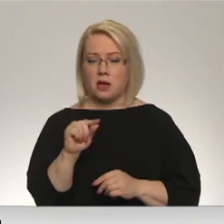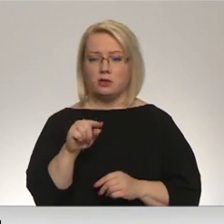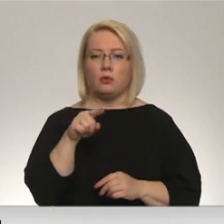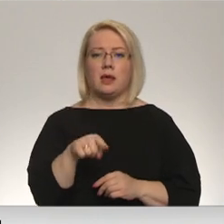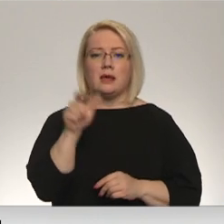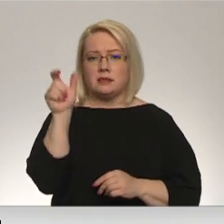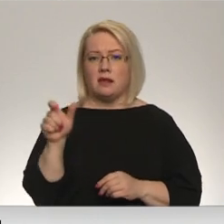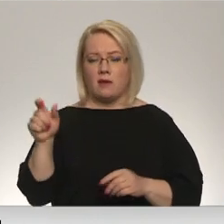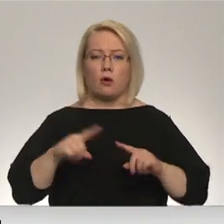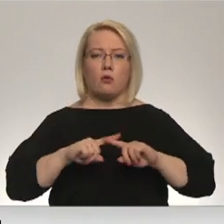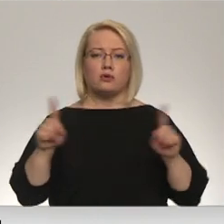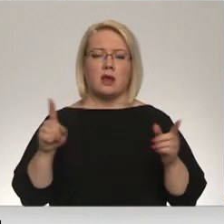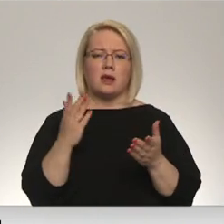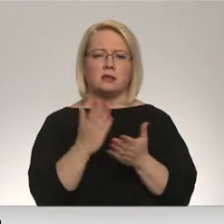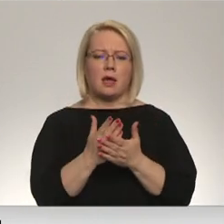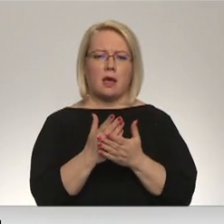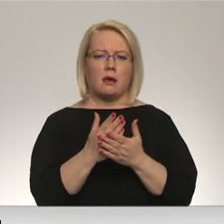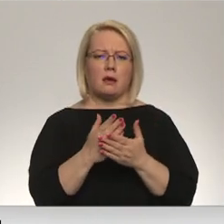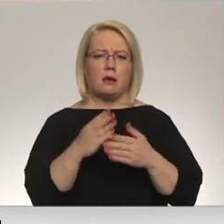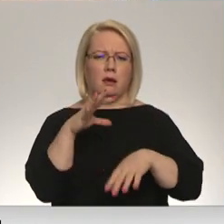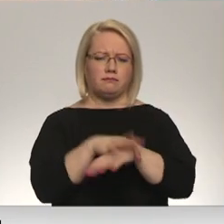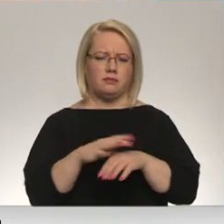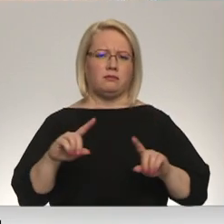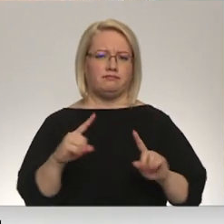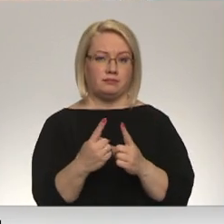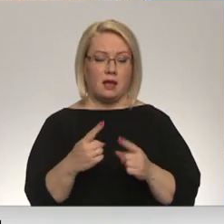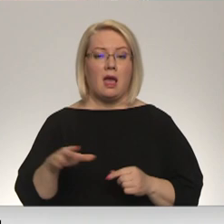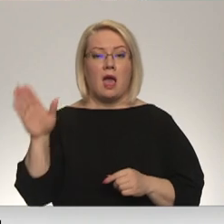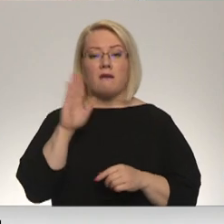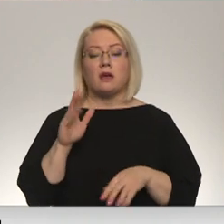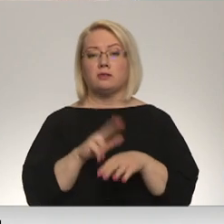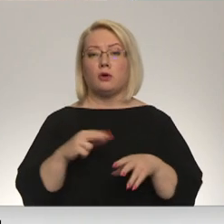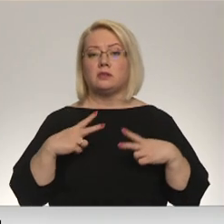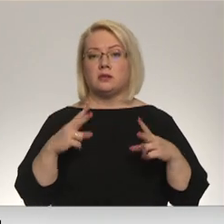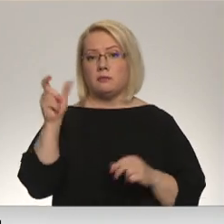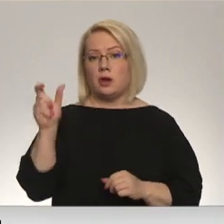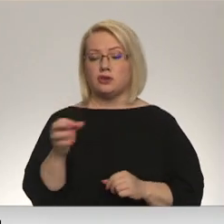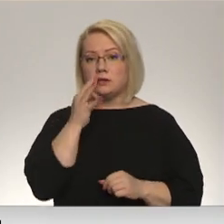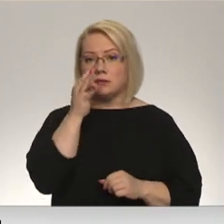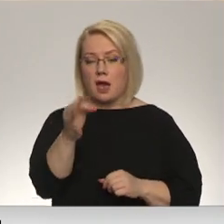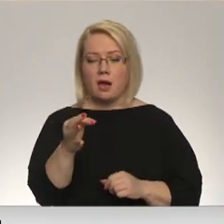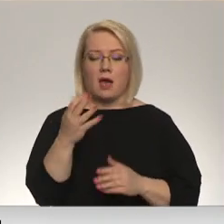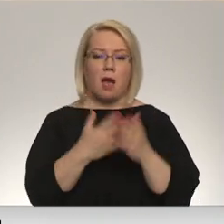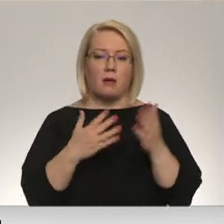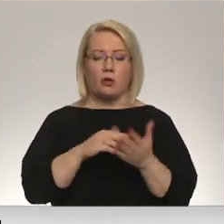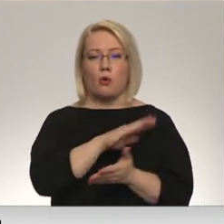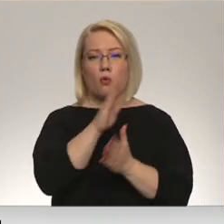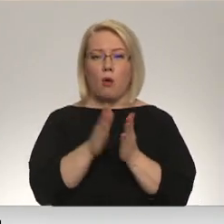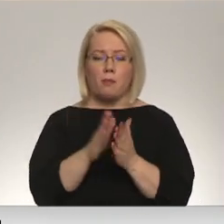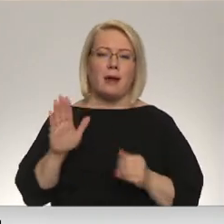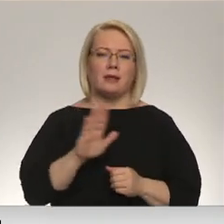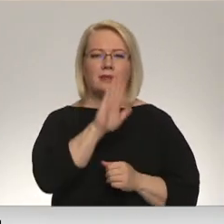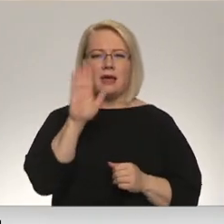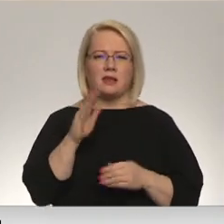pārsvarā uzreiz tiek identificēti un arī noķerti. Valsts policijas priekšnieks norāda, reiķinot uz kopējo dienaks pārkāpumu